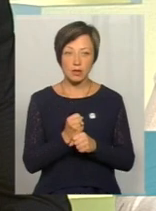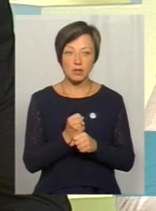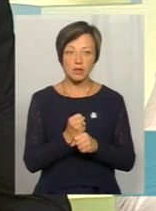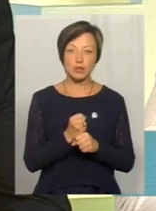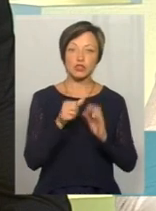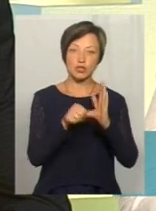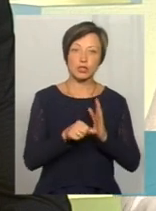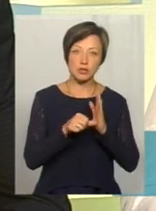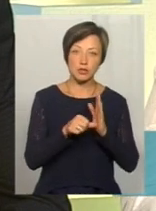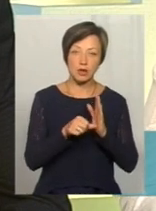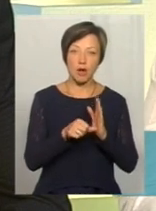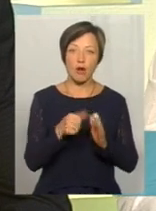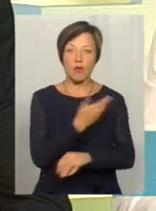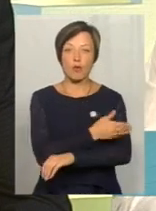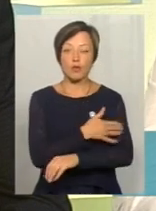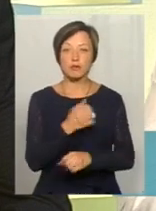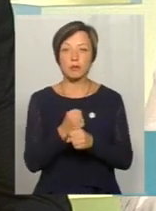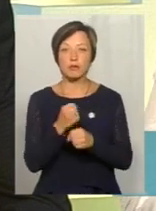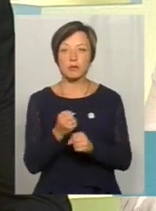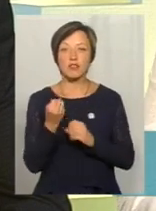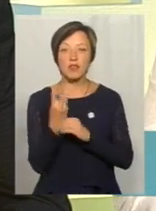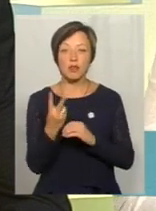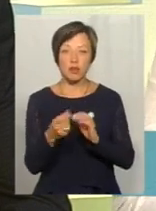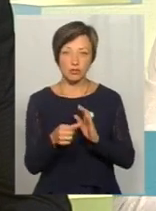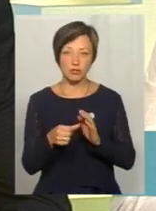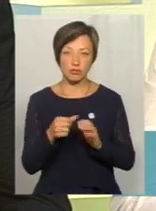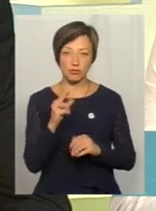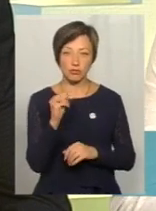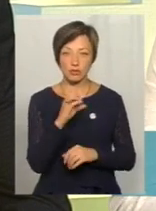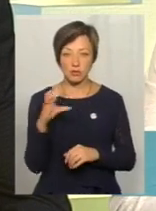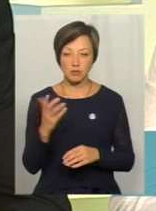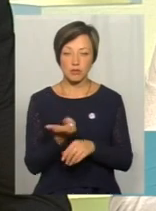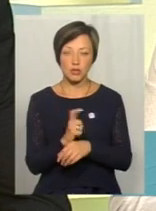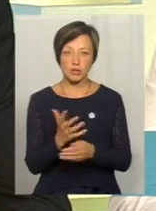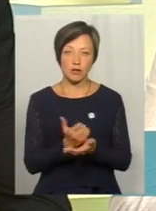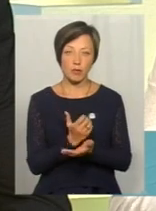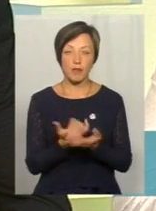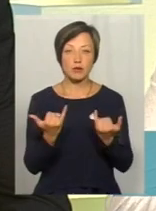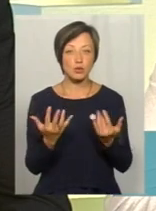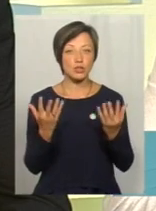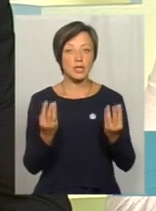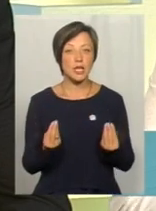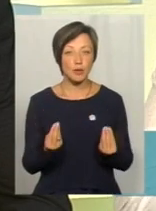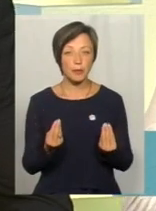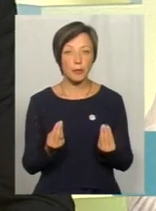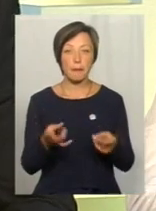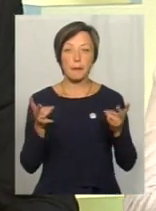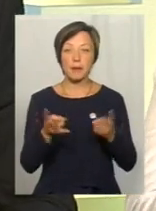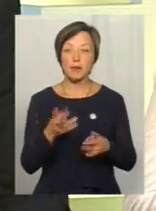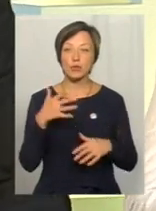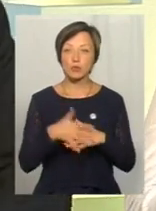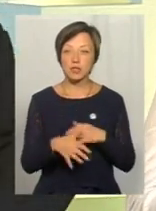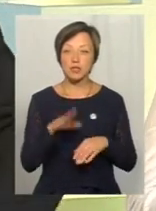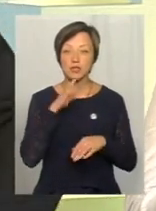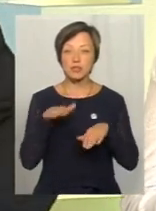нас там 6 годин. В Польщі вони працюють 12 годин і більше заробляють. Ну, на сьогоднішній день треба розуміти, що